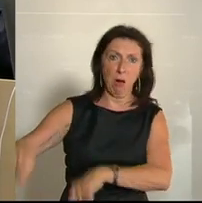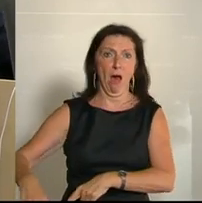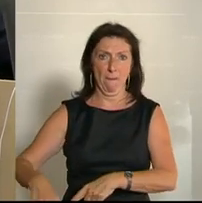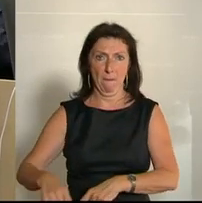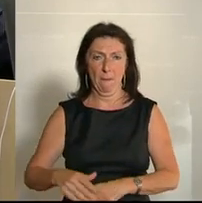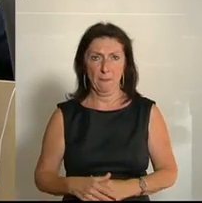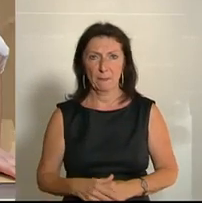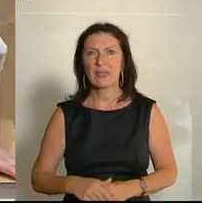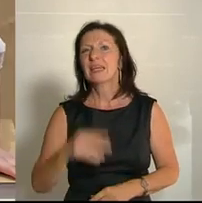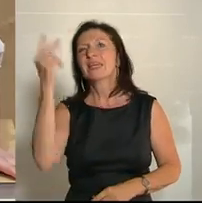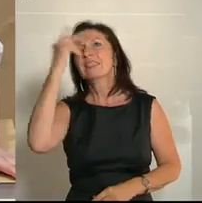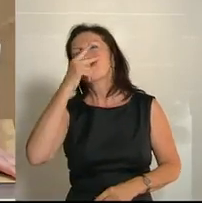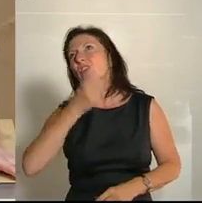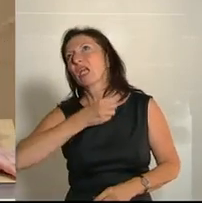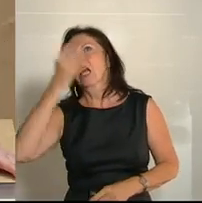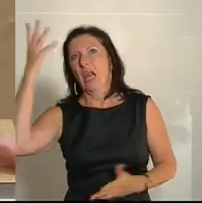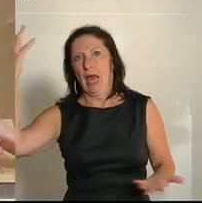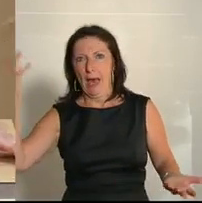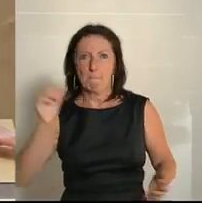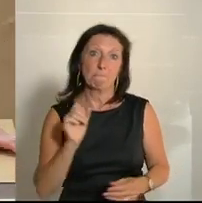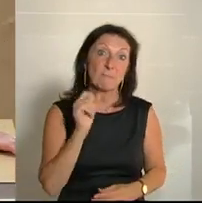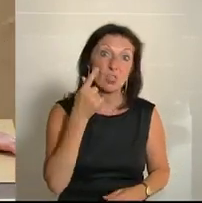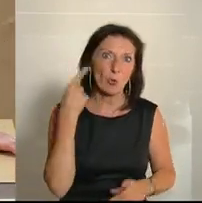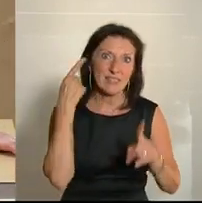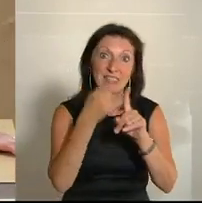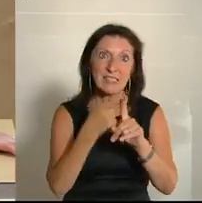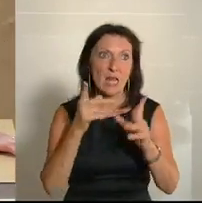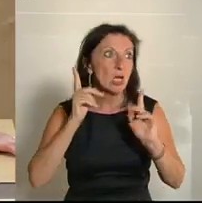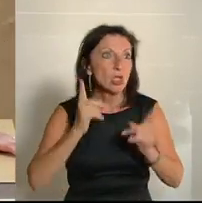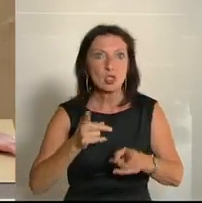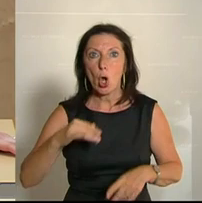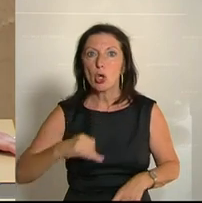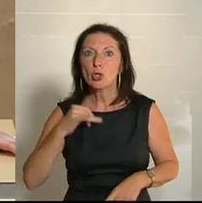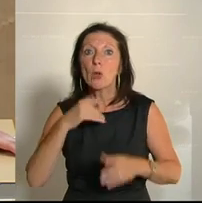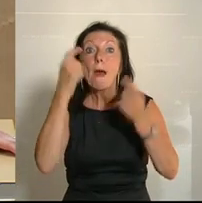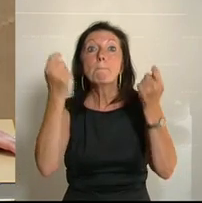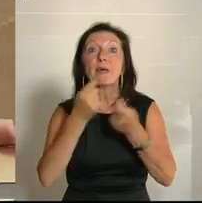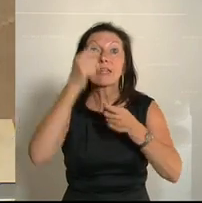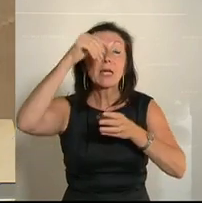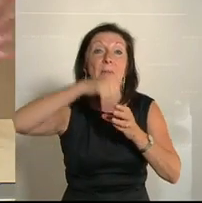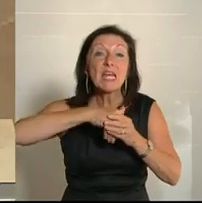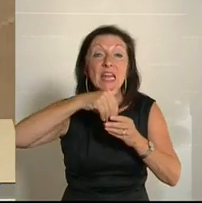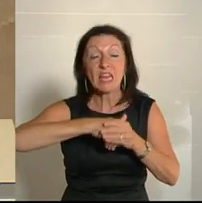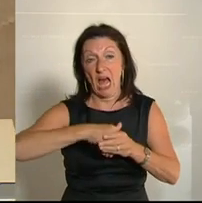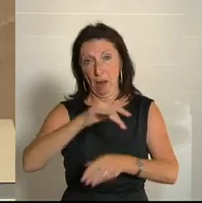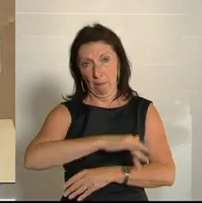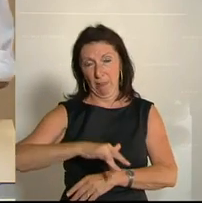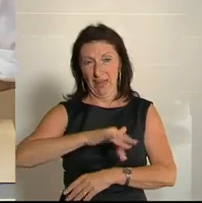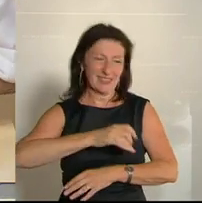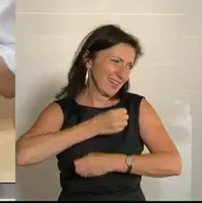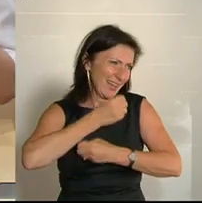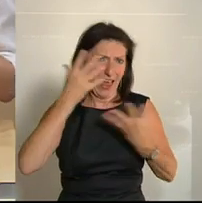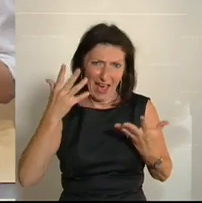Und natürlich ist es klar, dass vor allem das Ziel sein muss, die jungen Leute in die Betriebe zu kommen. Natürlich ist das klar.